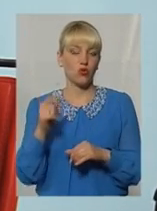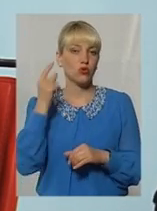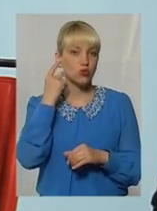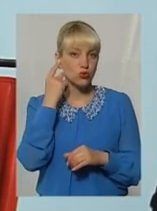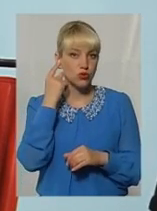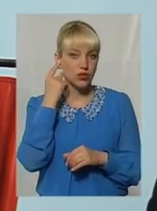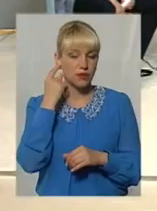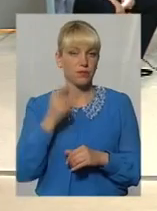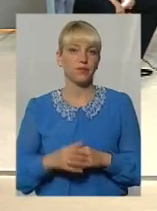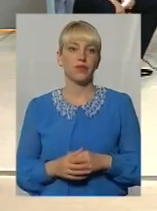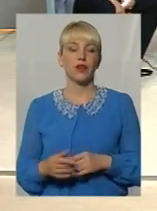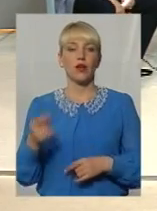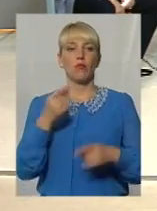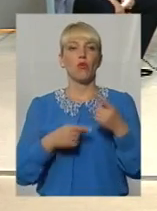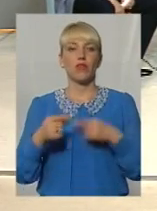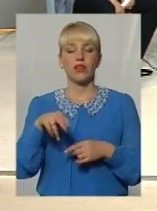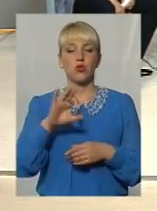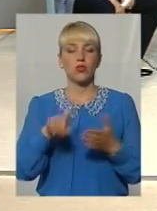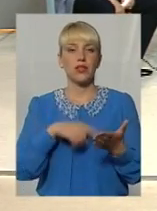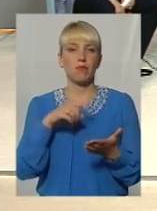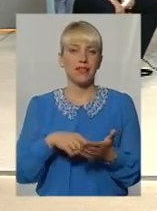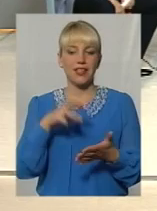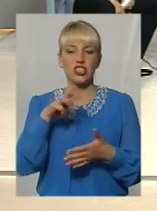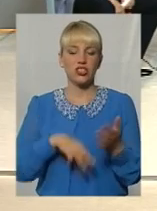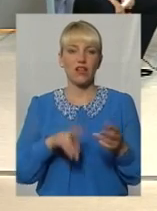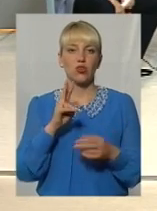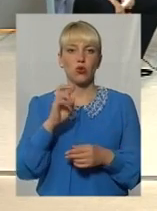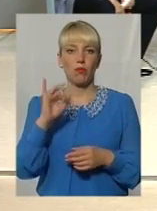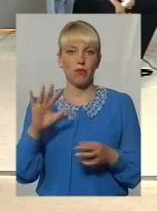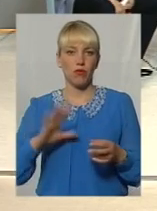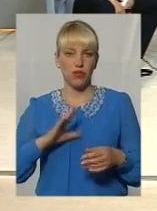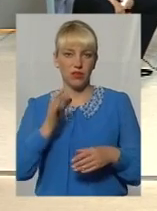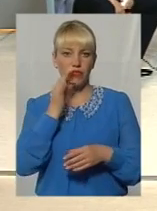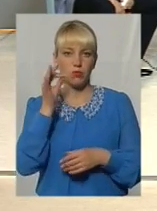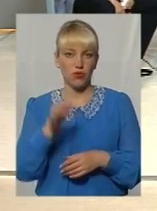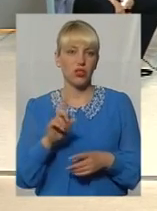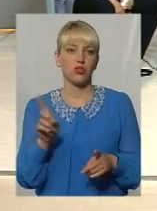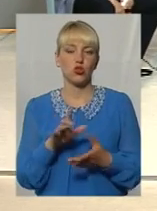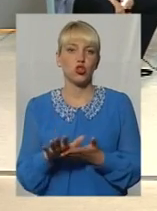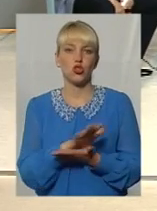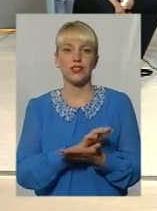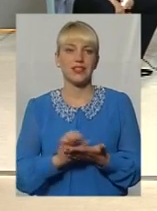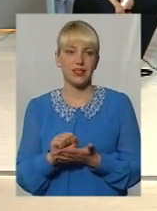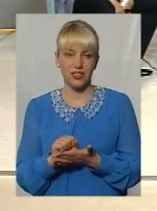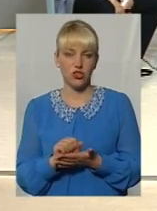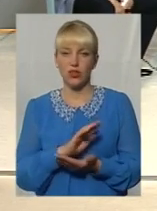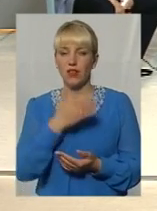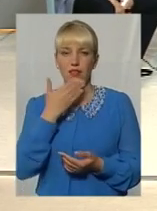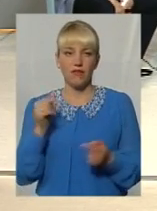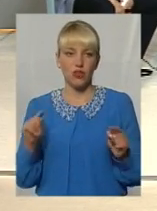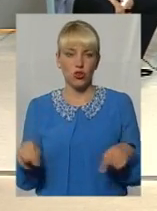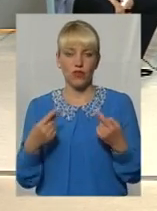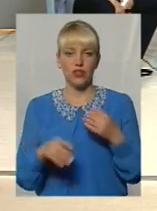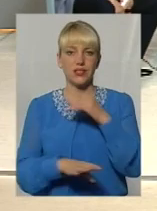Повертаюся до запитання. Штрафи, і хто мав би відповідати за те, що знищене, ну, скажімо, не відновилося